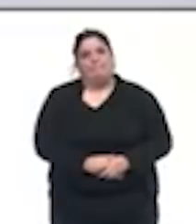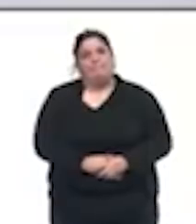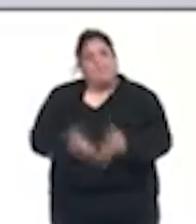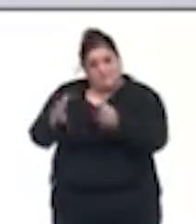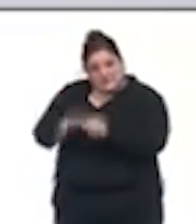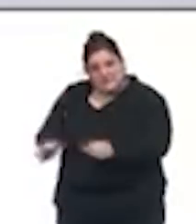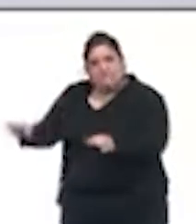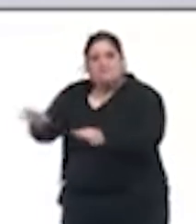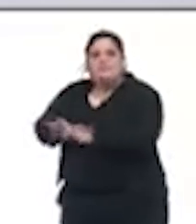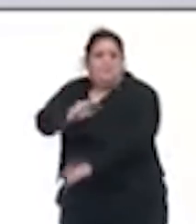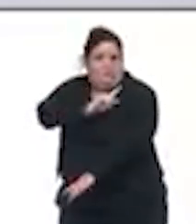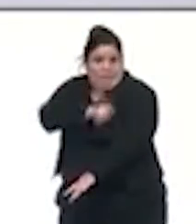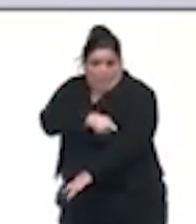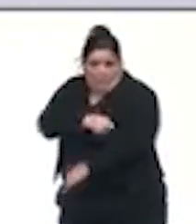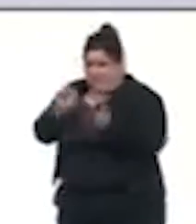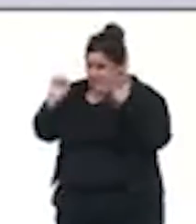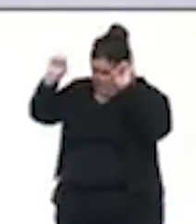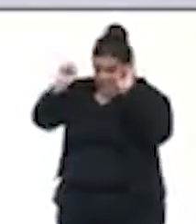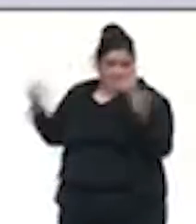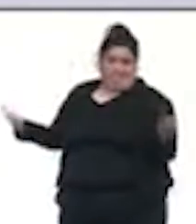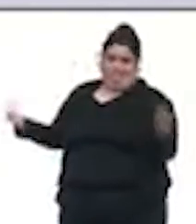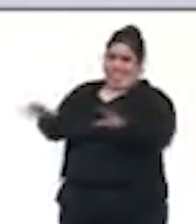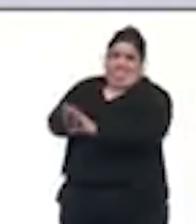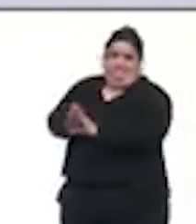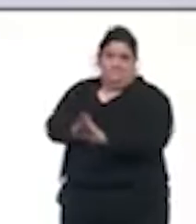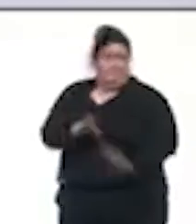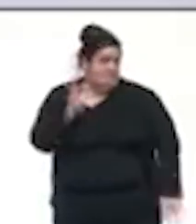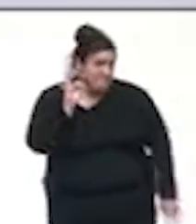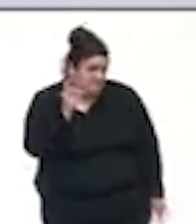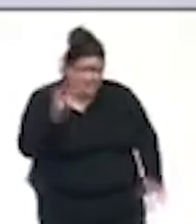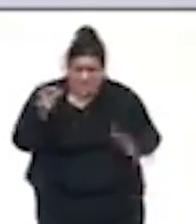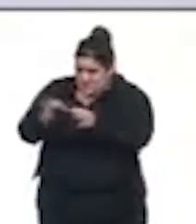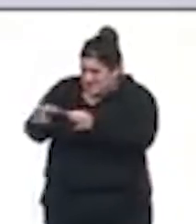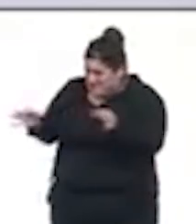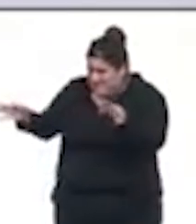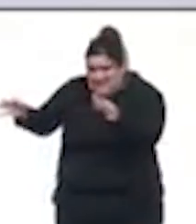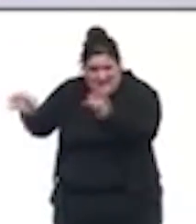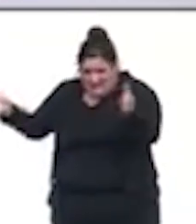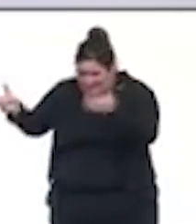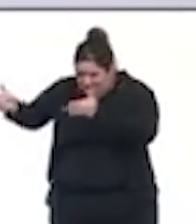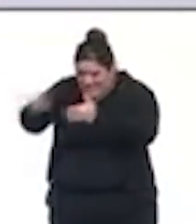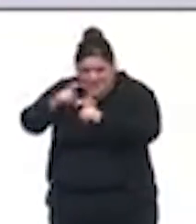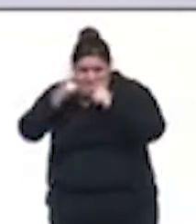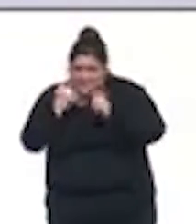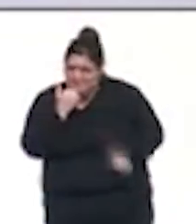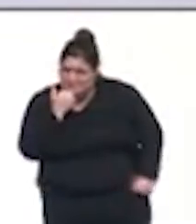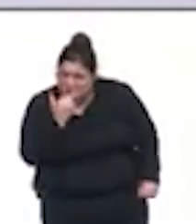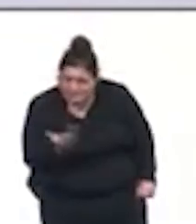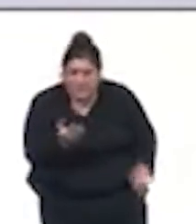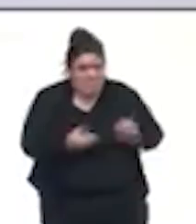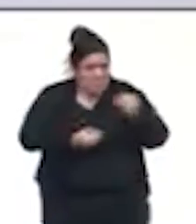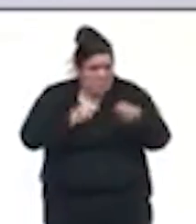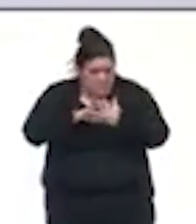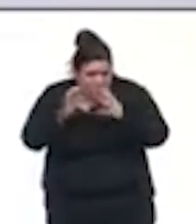sport et des gymnases. En effet, ce sont des espaces confinés, où le port du masque est impossible, voire à minima